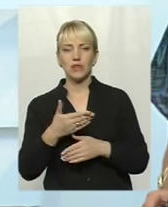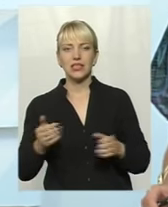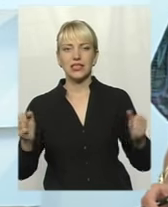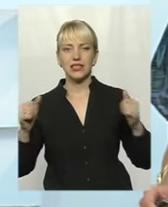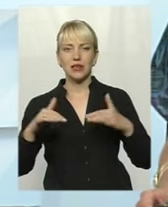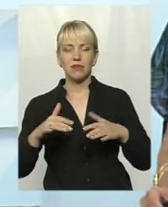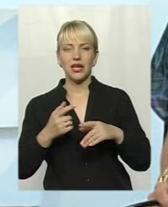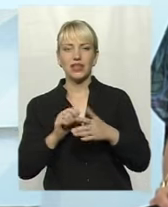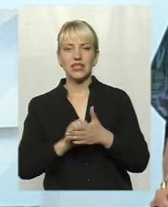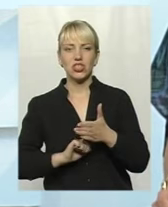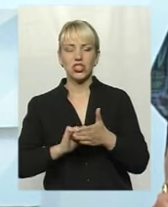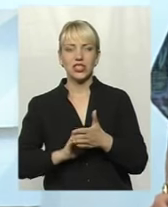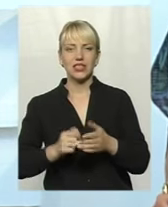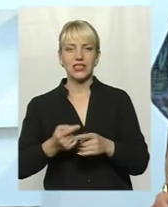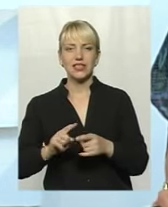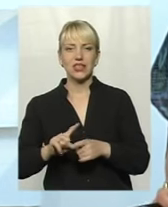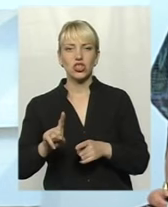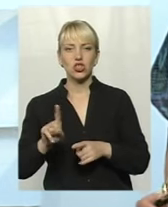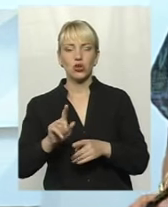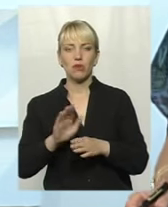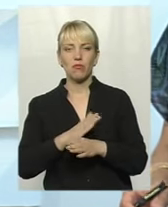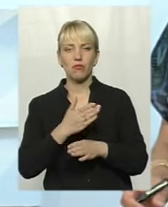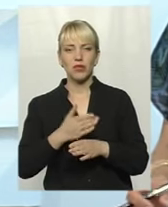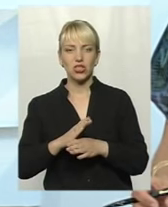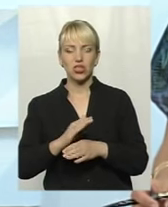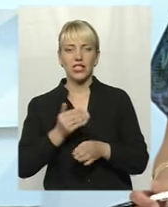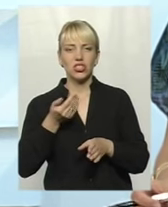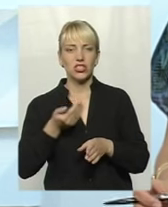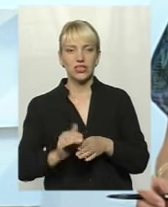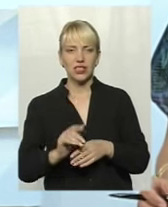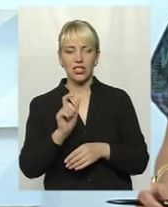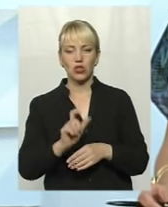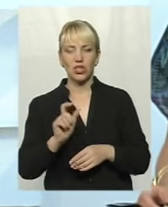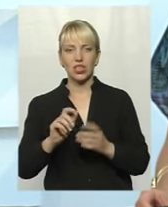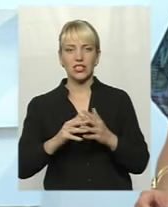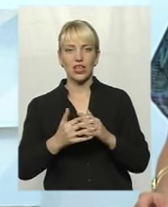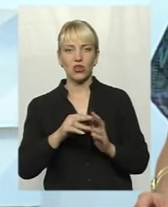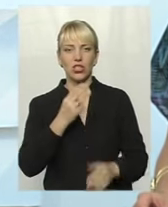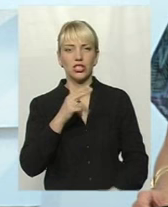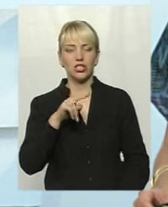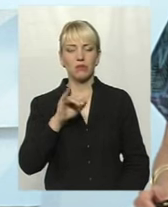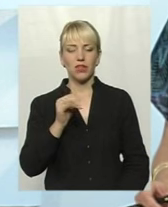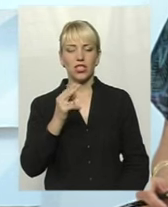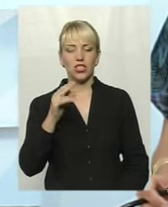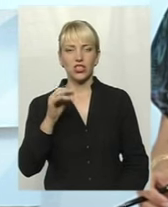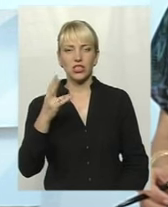через те, що між частиною мешканців села Шпиченець і